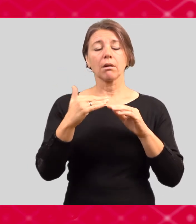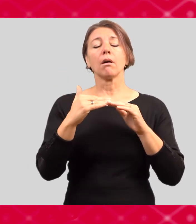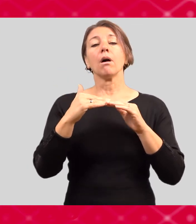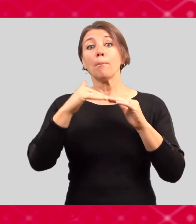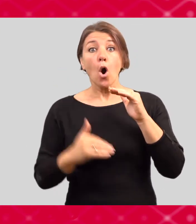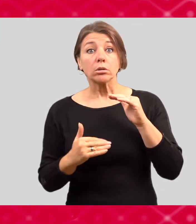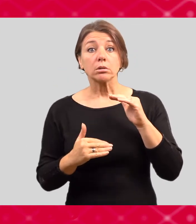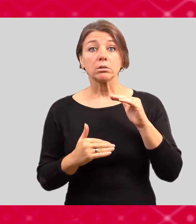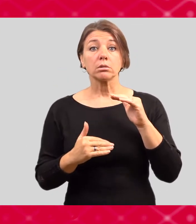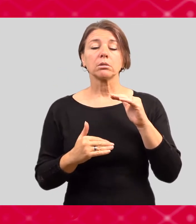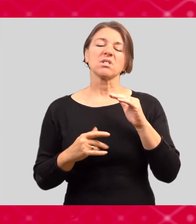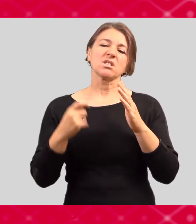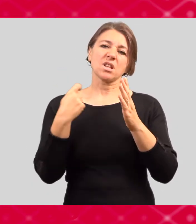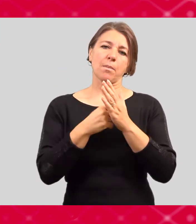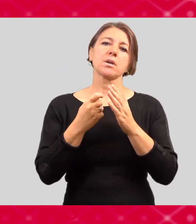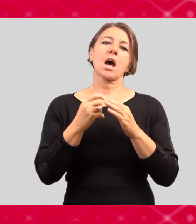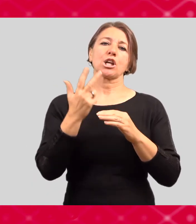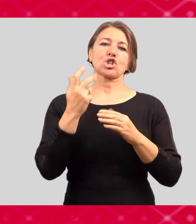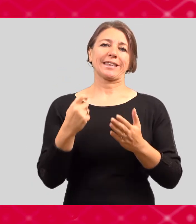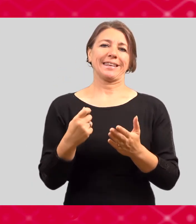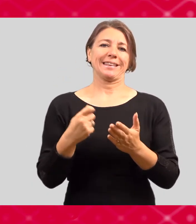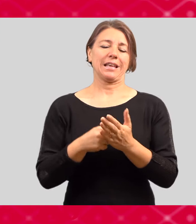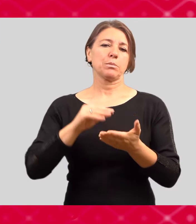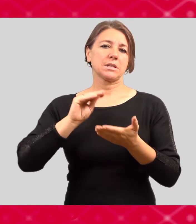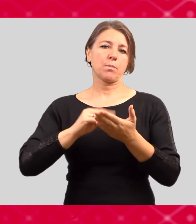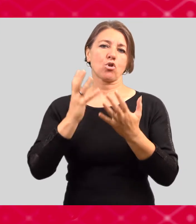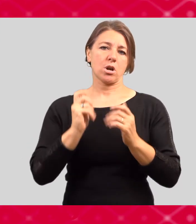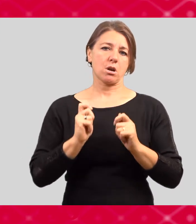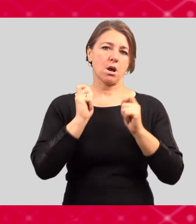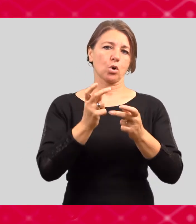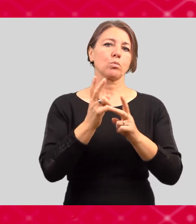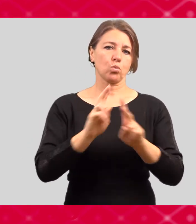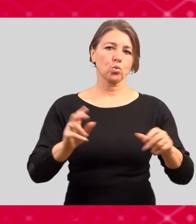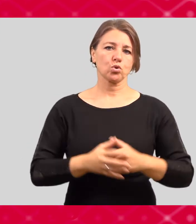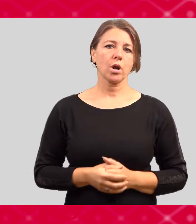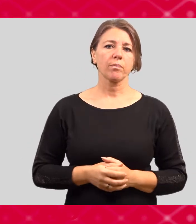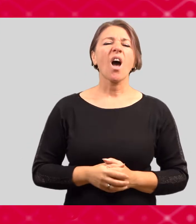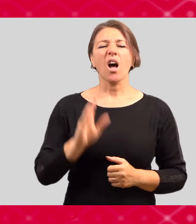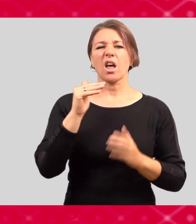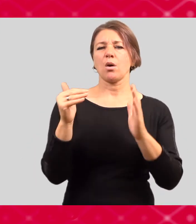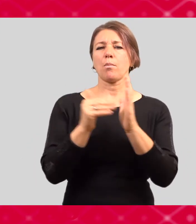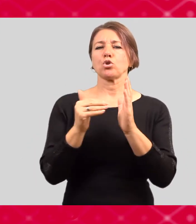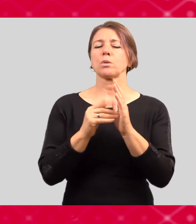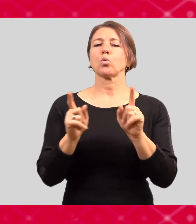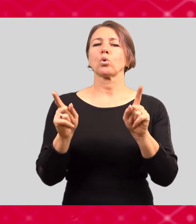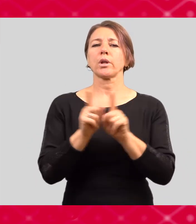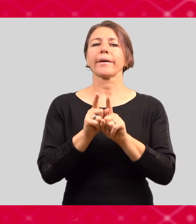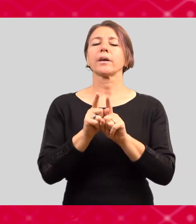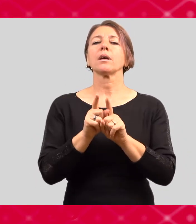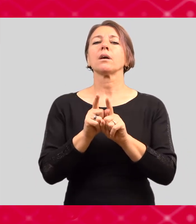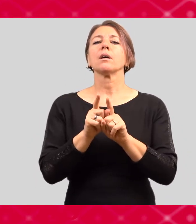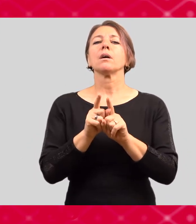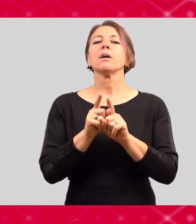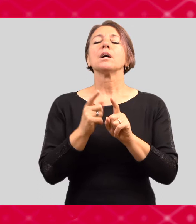zažádat o stipendium na podporu ubytování ve zvýšené míře první kategorie. tam je potřeba doložit